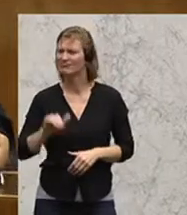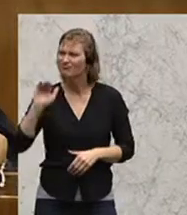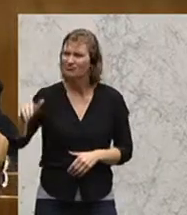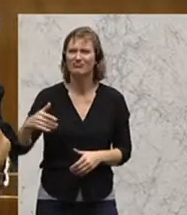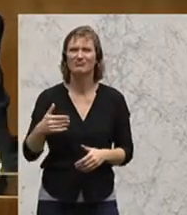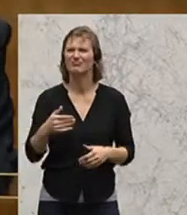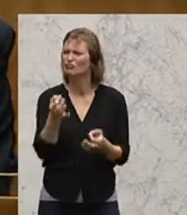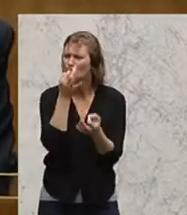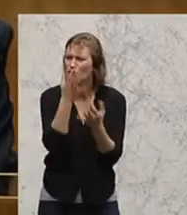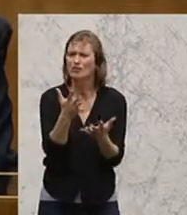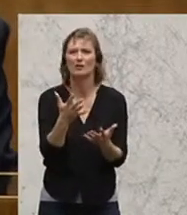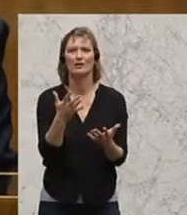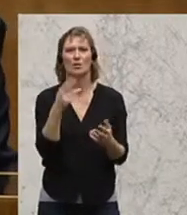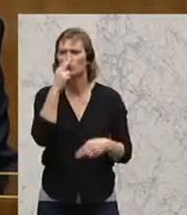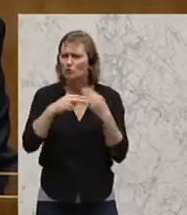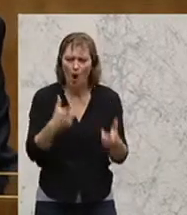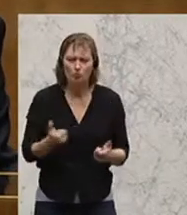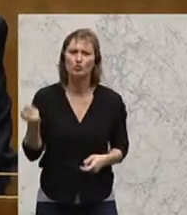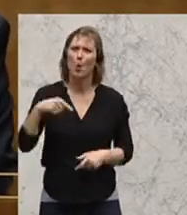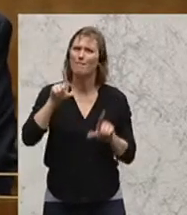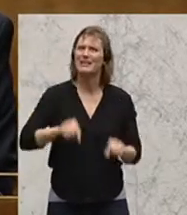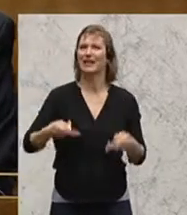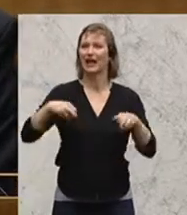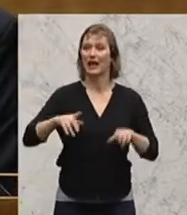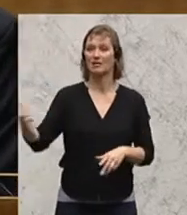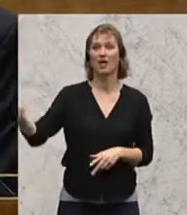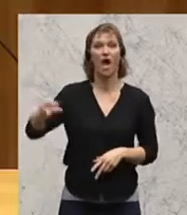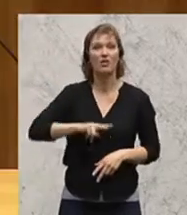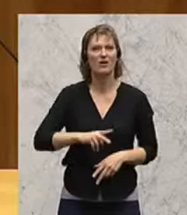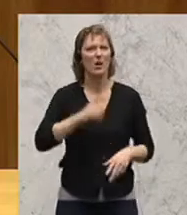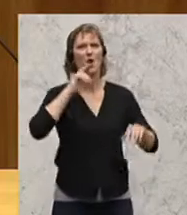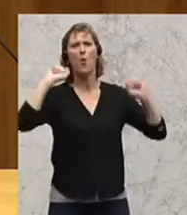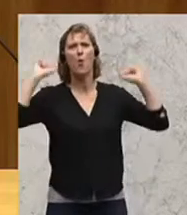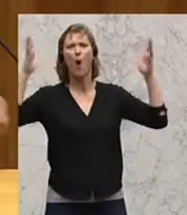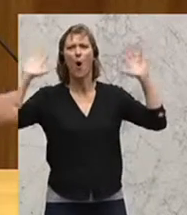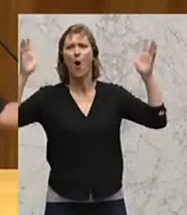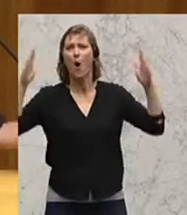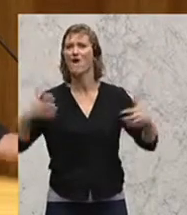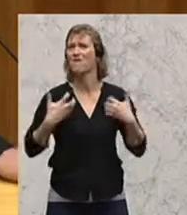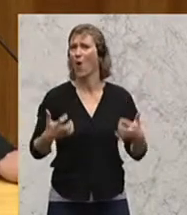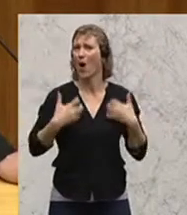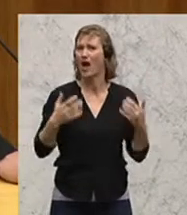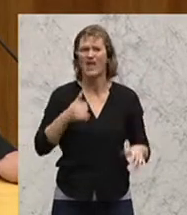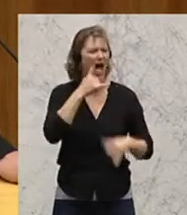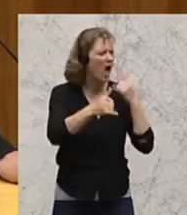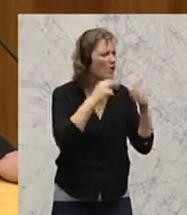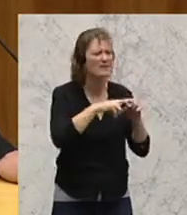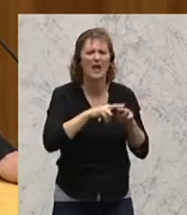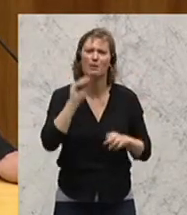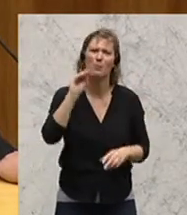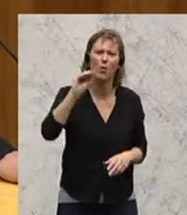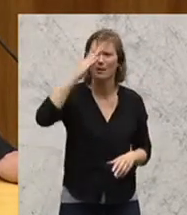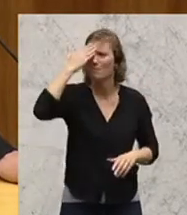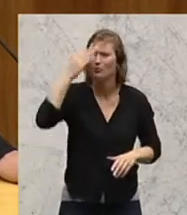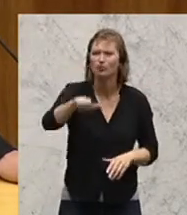Michael, herrlich, der Untersuchungsausschuss wird Minderheitsrecht. Und Spindleger sagt drauf, hurra, hurra, hurra, ich rufe jetzt gleich in St. Pölten an.